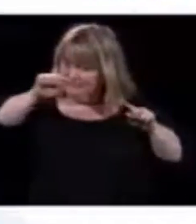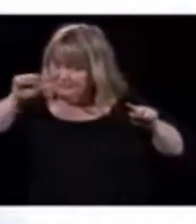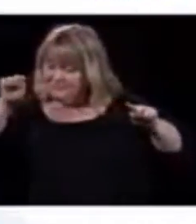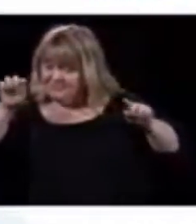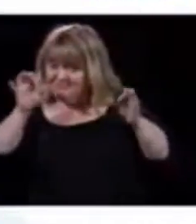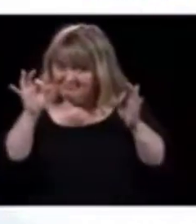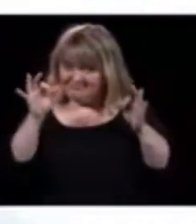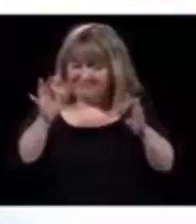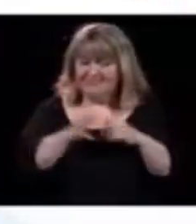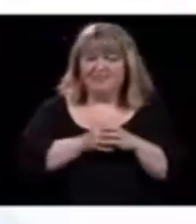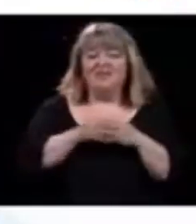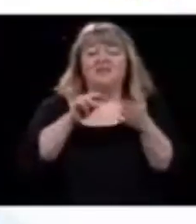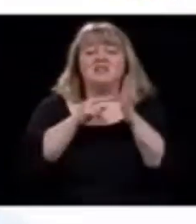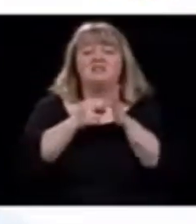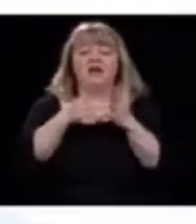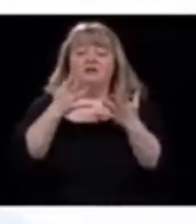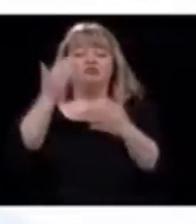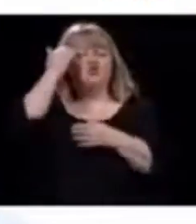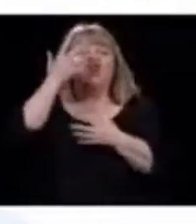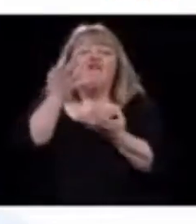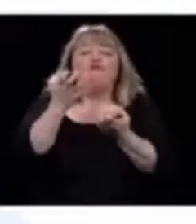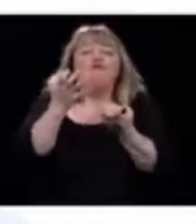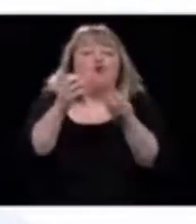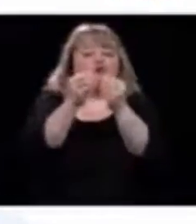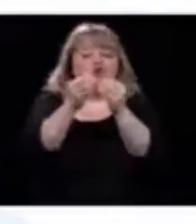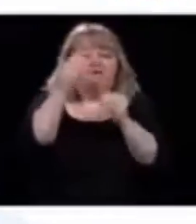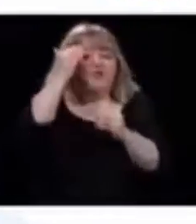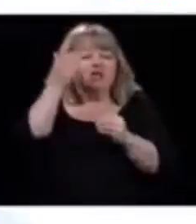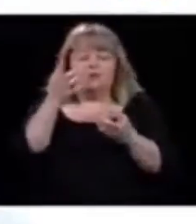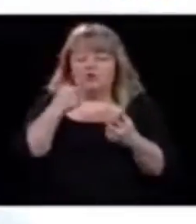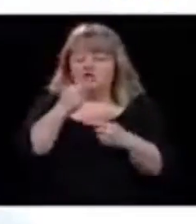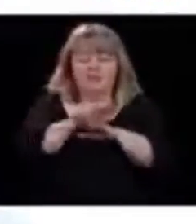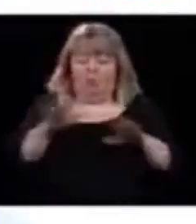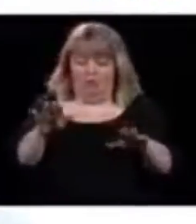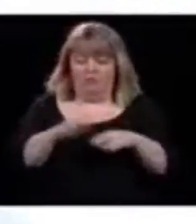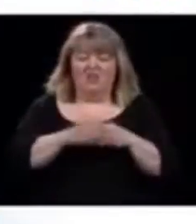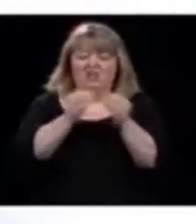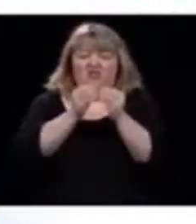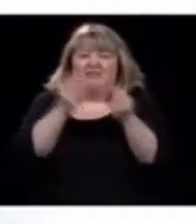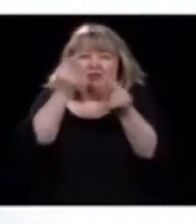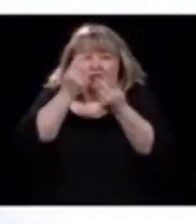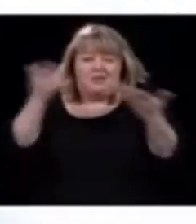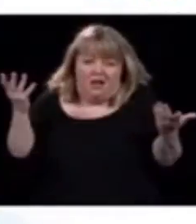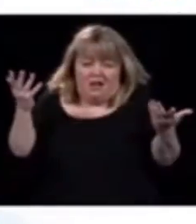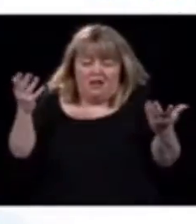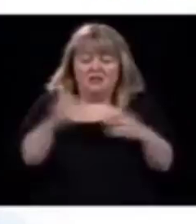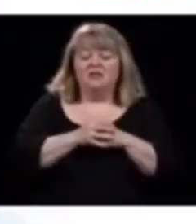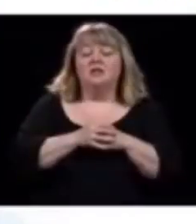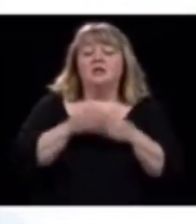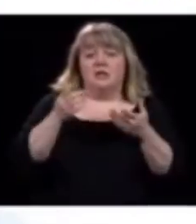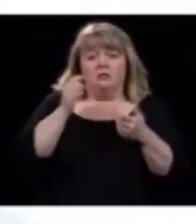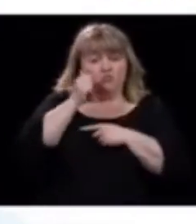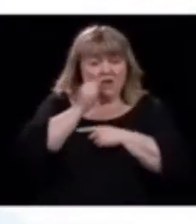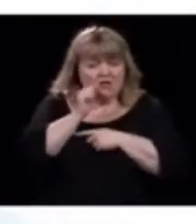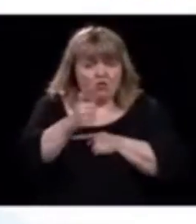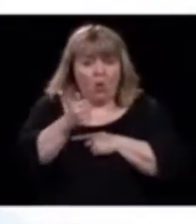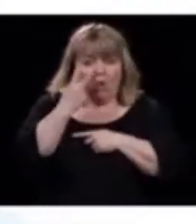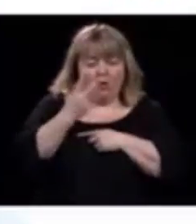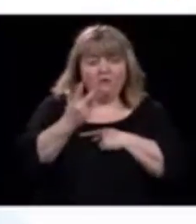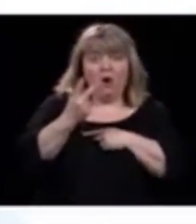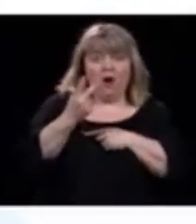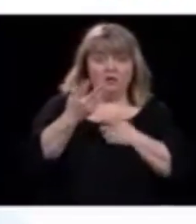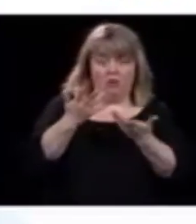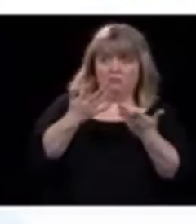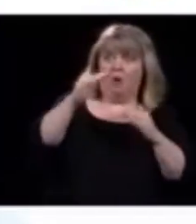puis je ne donnerai pas le chiffre, là, je que vous aimeriez ça l'avoir, mais le chiffre sans courbe, sans compréhension, ça ne donne pas. À chaque journée, là, maintenant, on en a moins qu'on